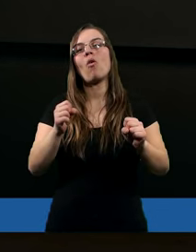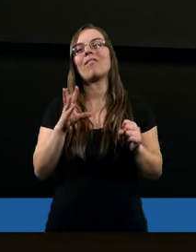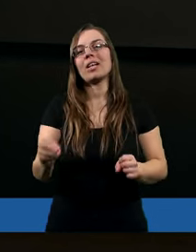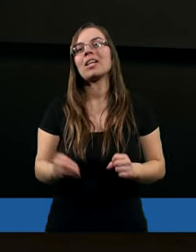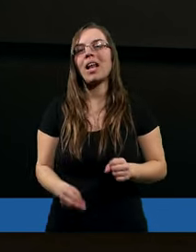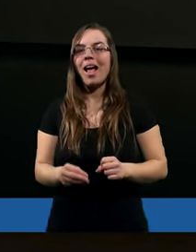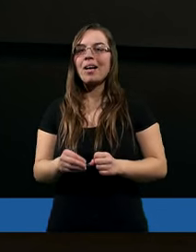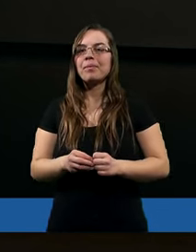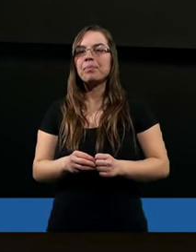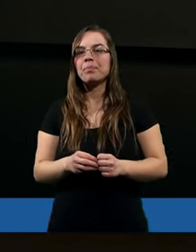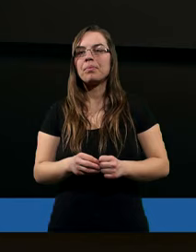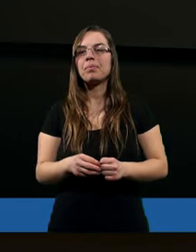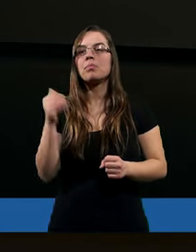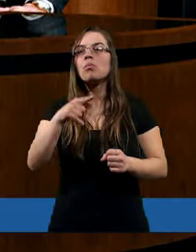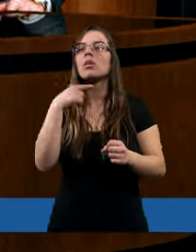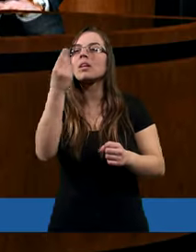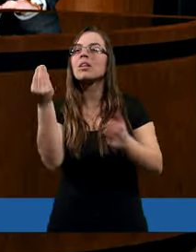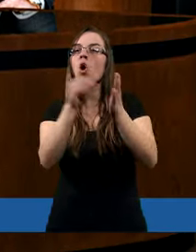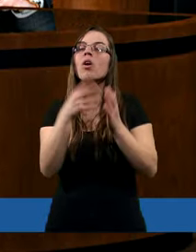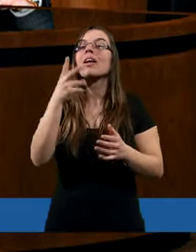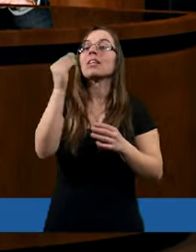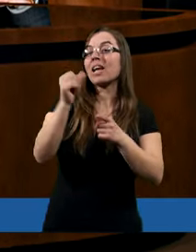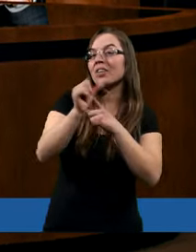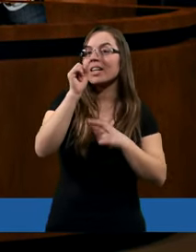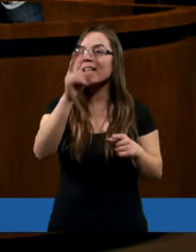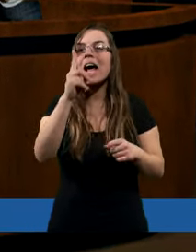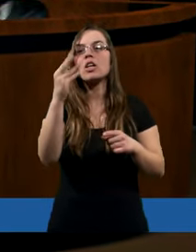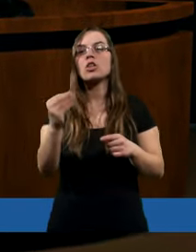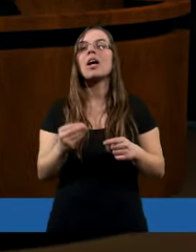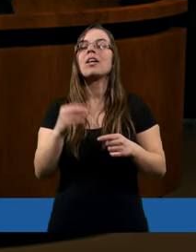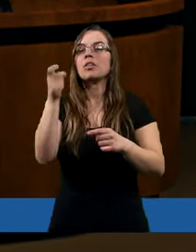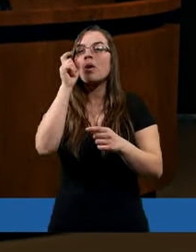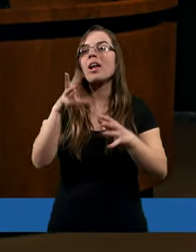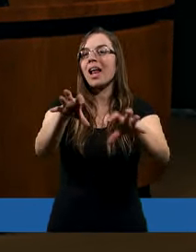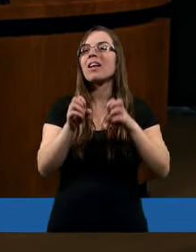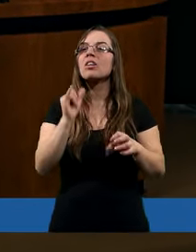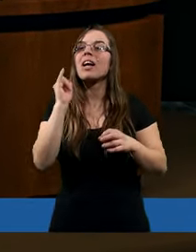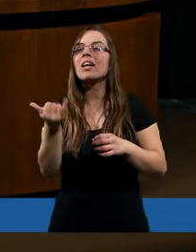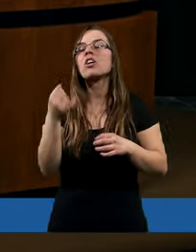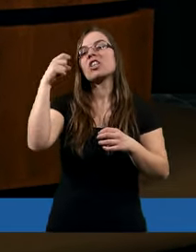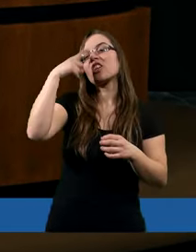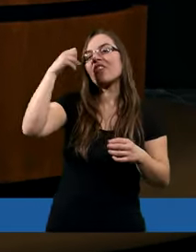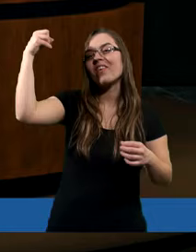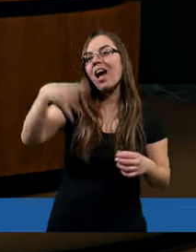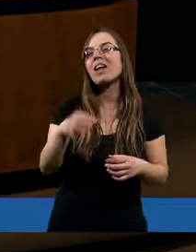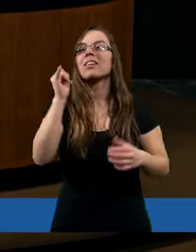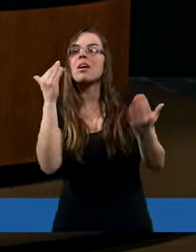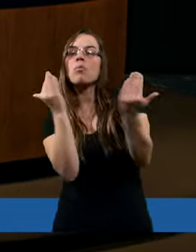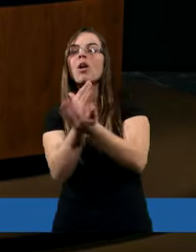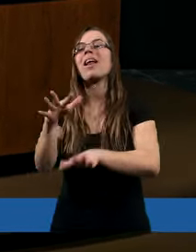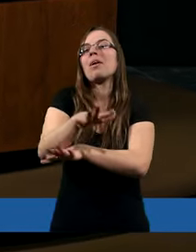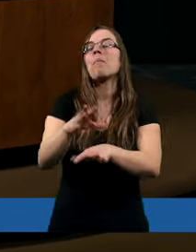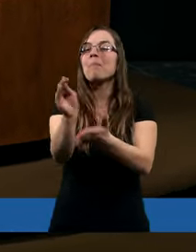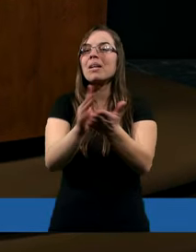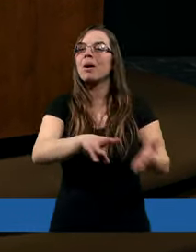Mogę jeszcze jedną rzecz do tego dodać? Proszę. Bo jeszcze jest tak, że kiedy człowiek otrzymuje jakieś światło, jakieś poznanie